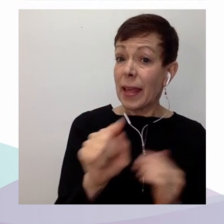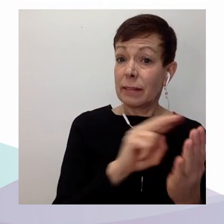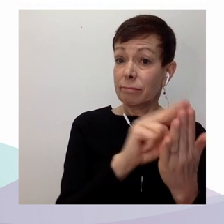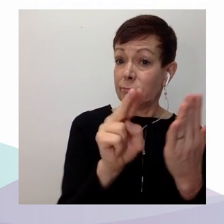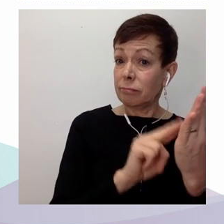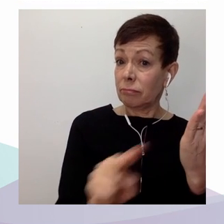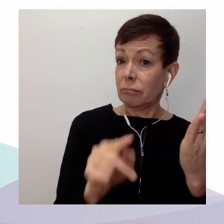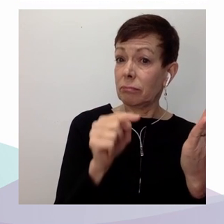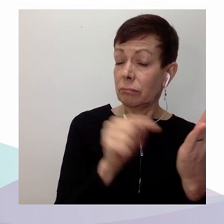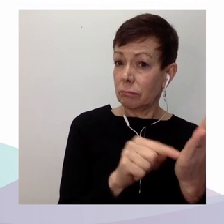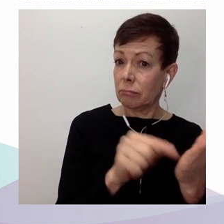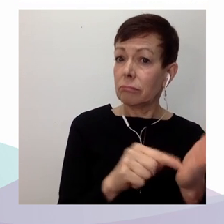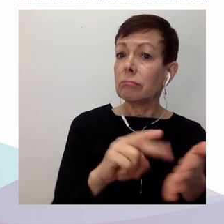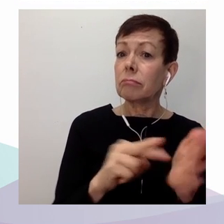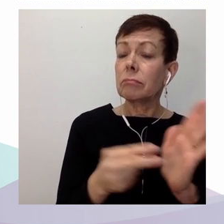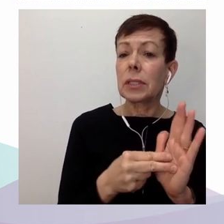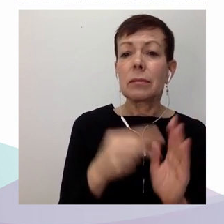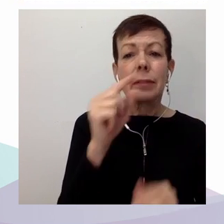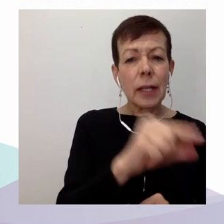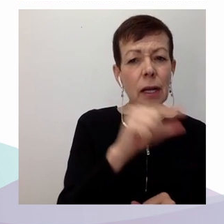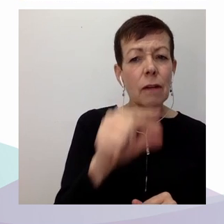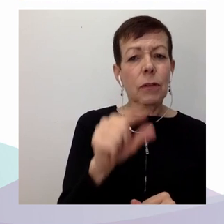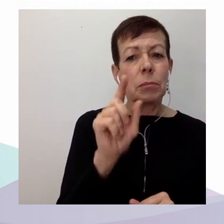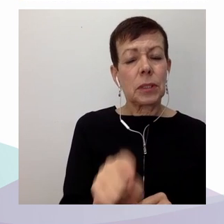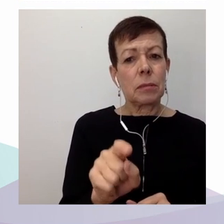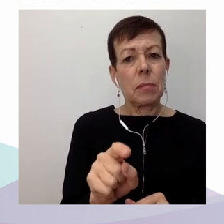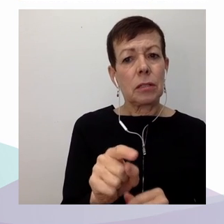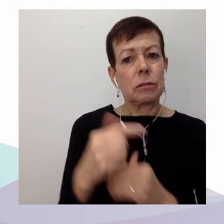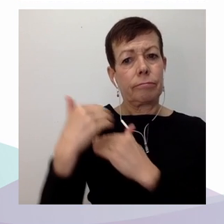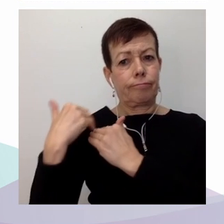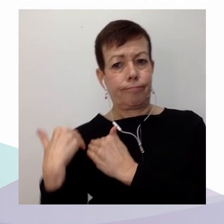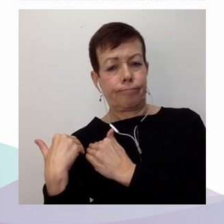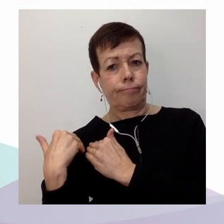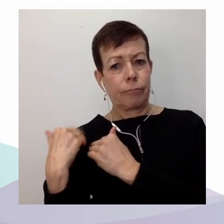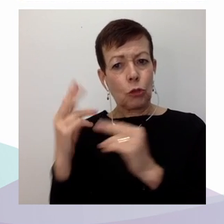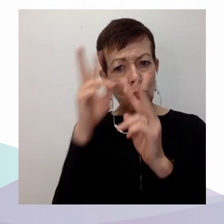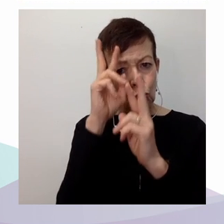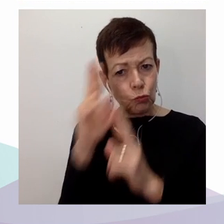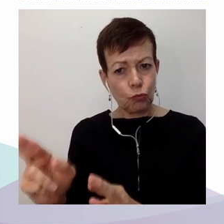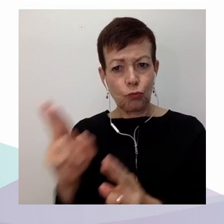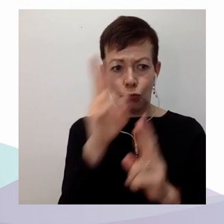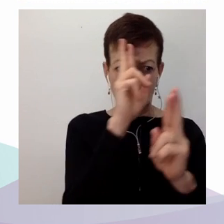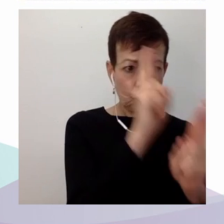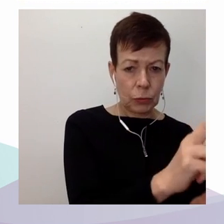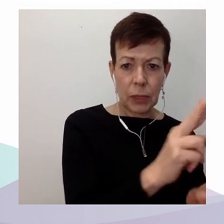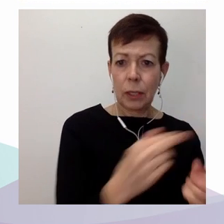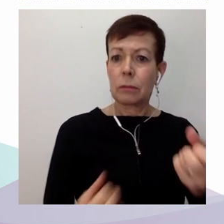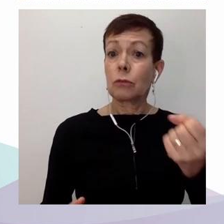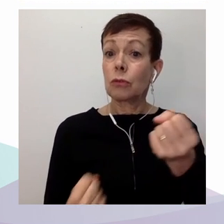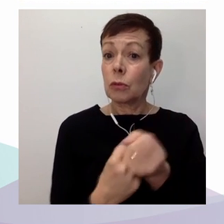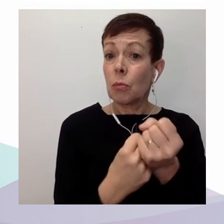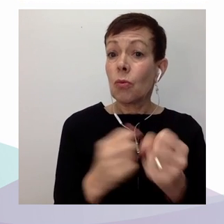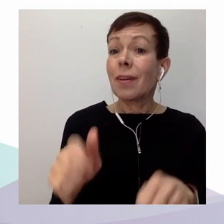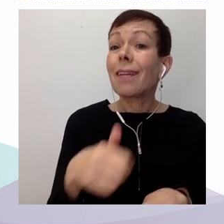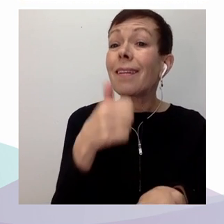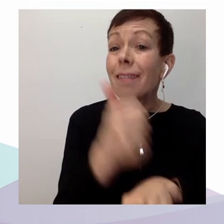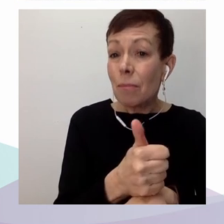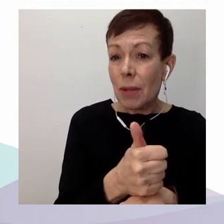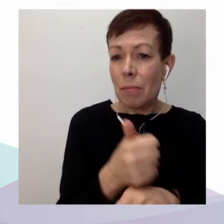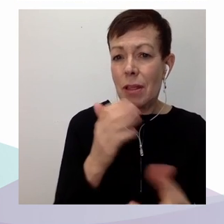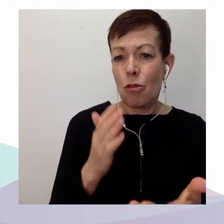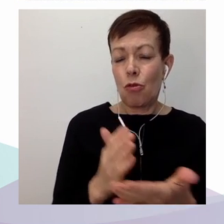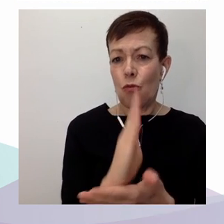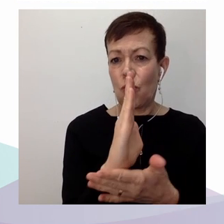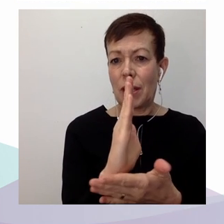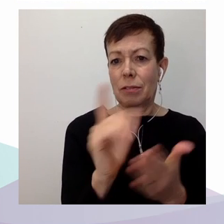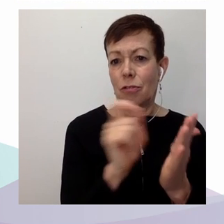mettre en œuvre les droits qui y sont proclamés. Bien sûr, la réalité est tout autre sur le terrain où on observe